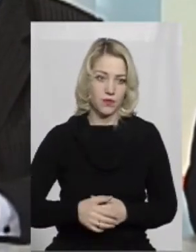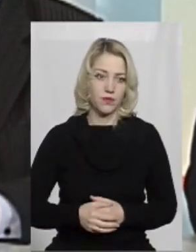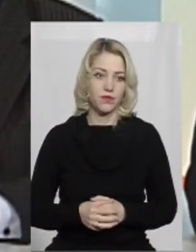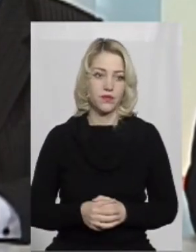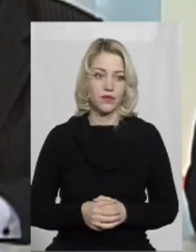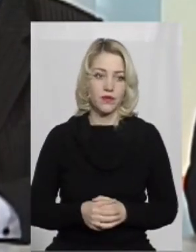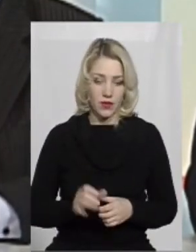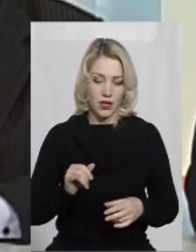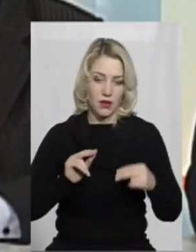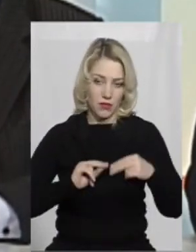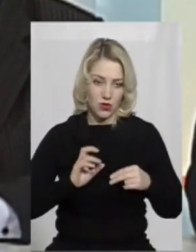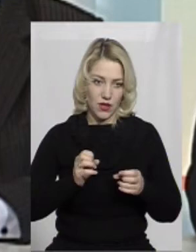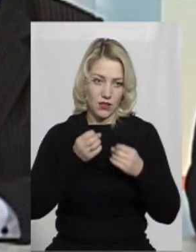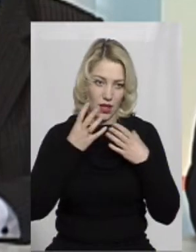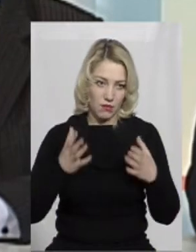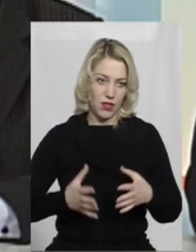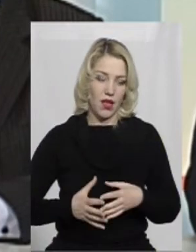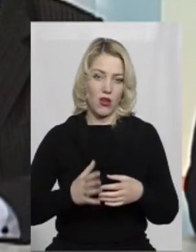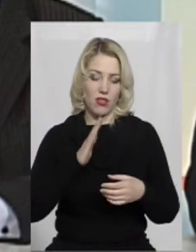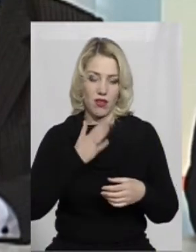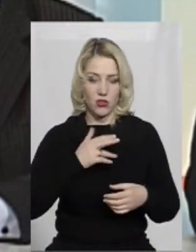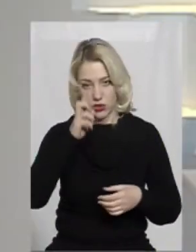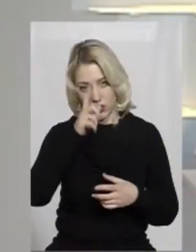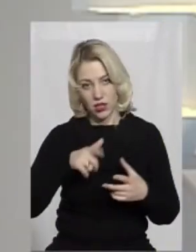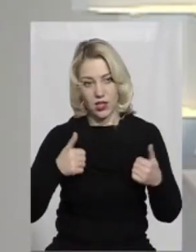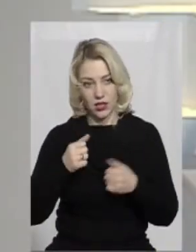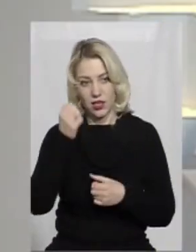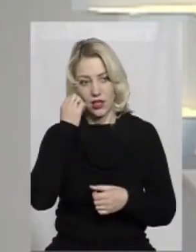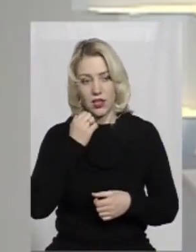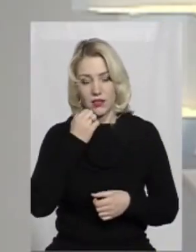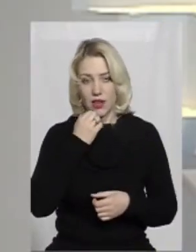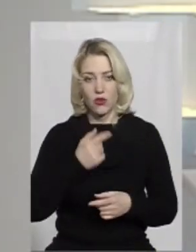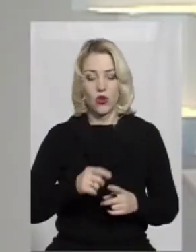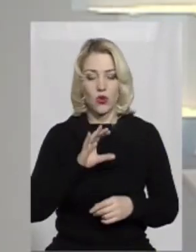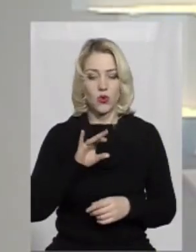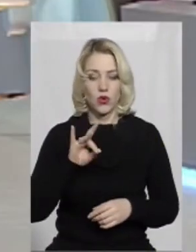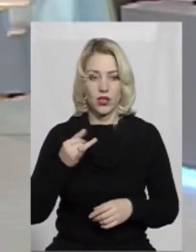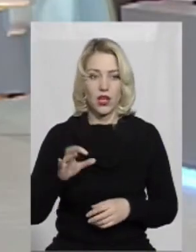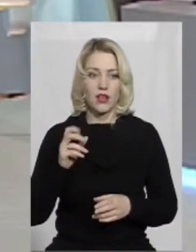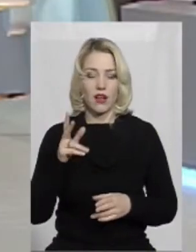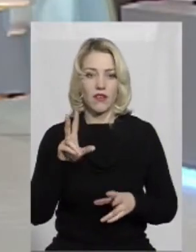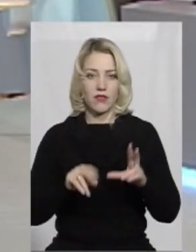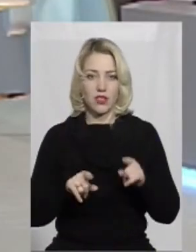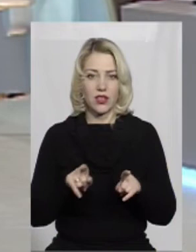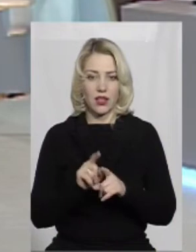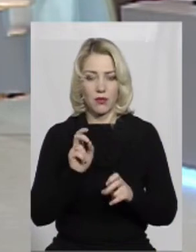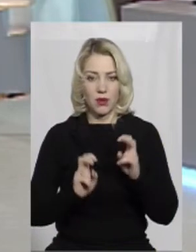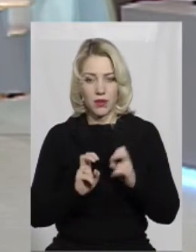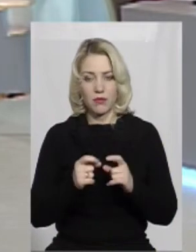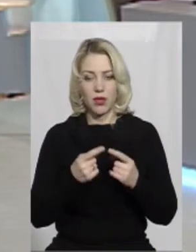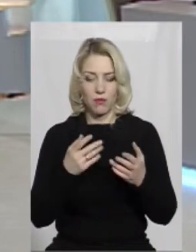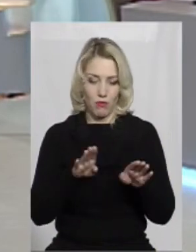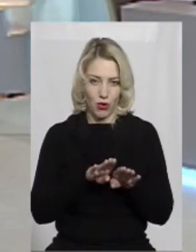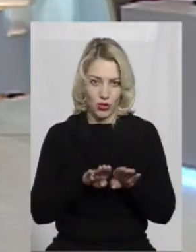Ну, і працювали на благо, на борознатість нашої країни. Дякую. Пане Юріє, як ви вважаєте, такі підприємства і